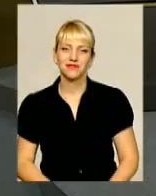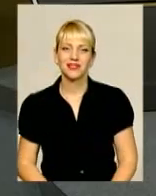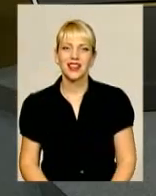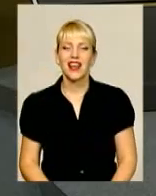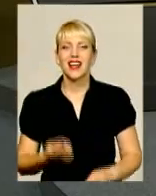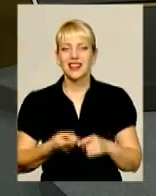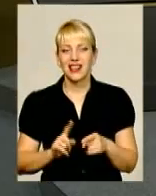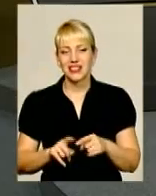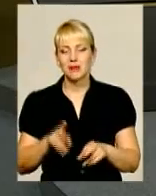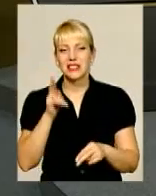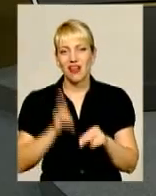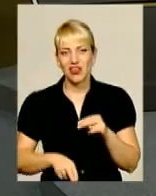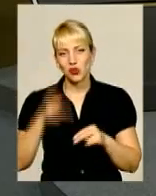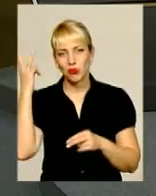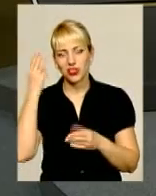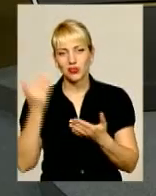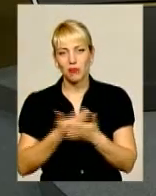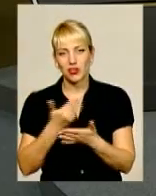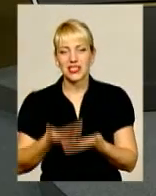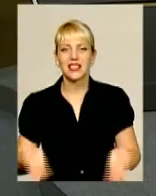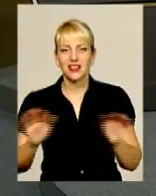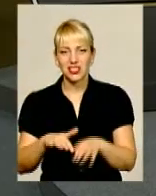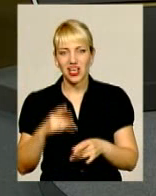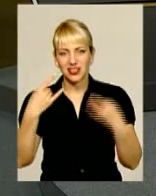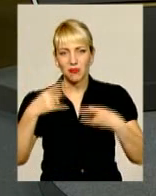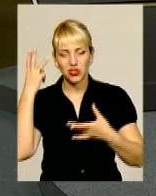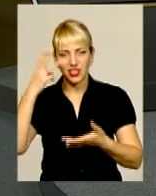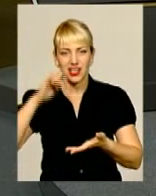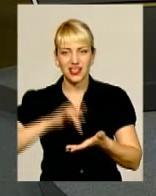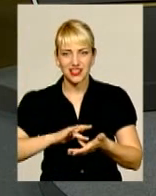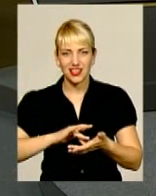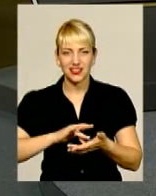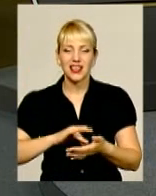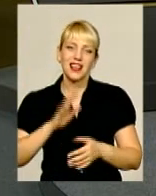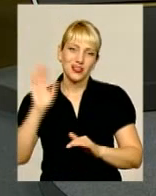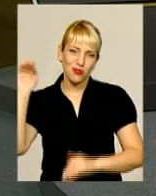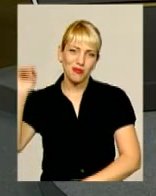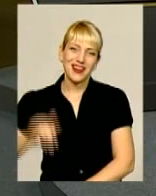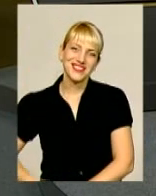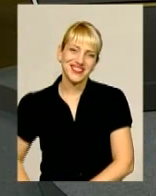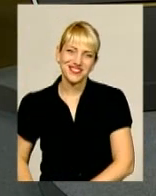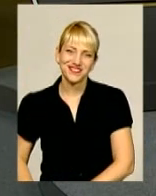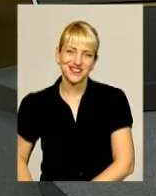На цьому ми завершуємо подільську панораму. Залишайтеся на телеканалі «Поділля Центр» і на все добре.